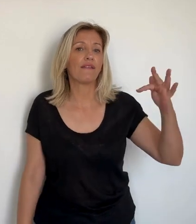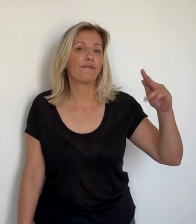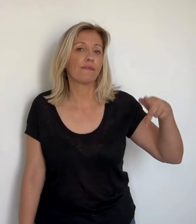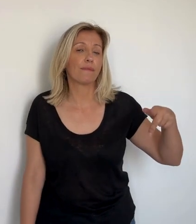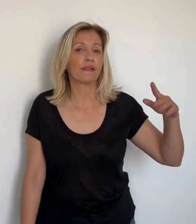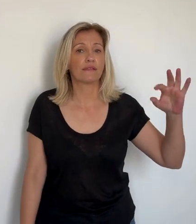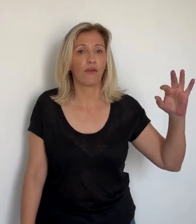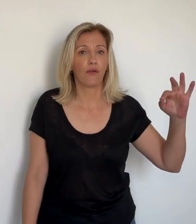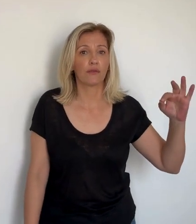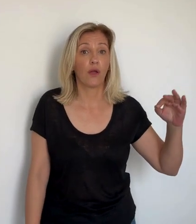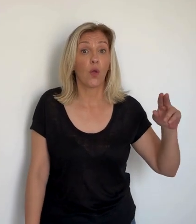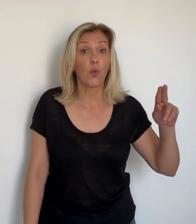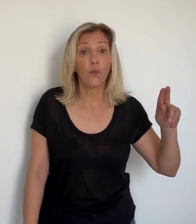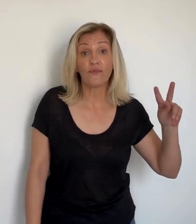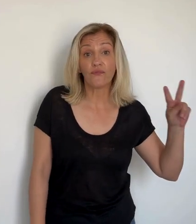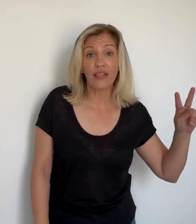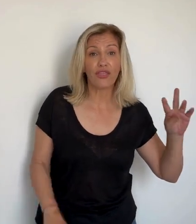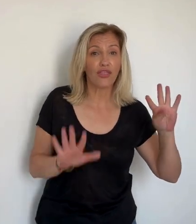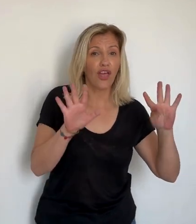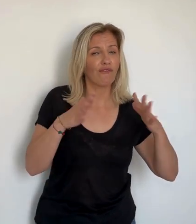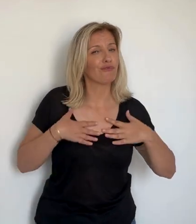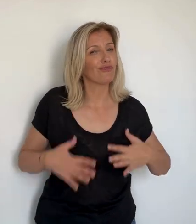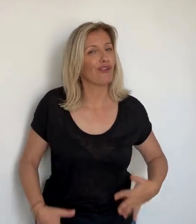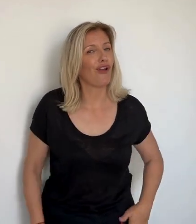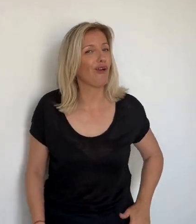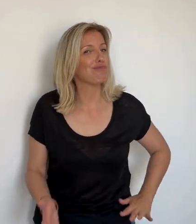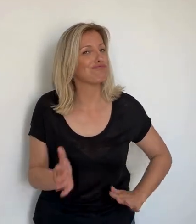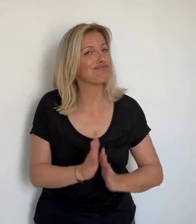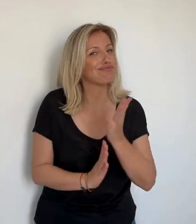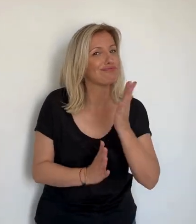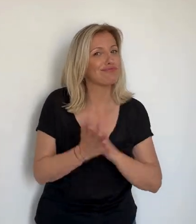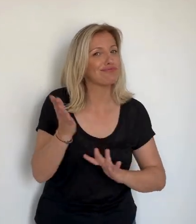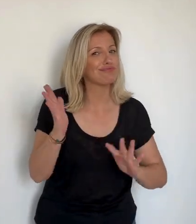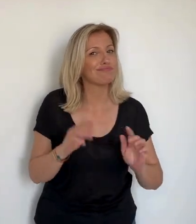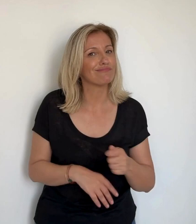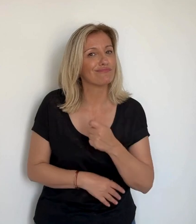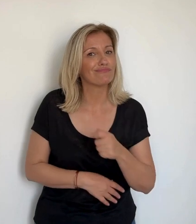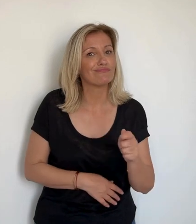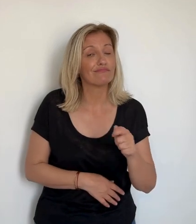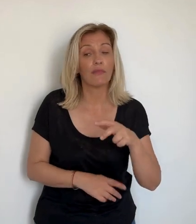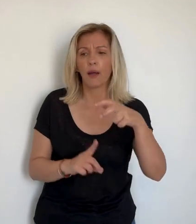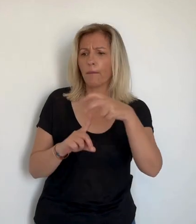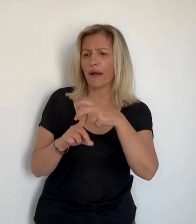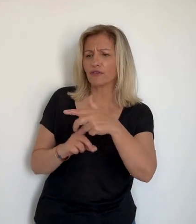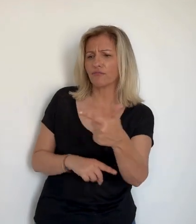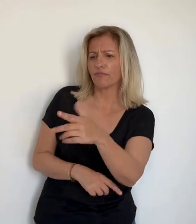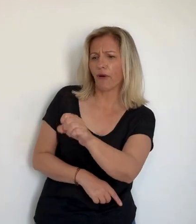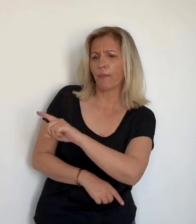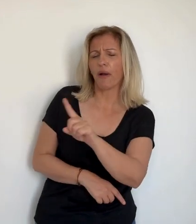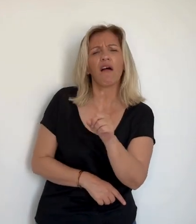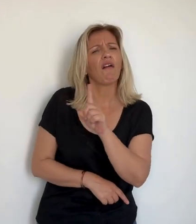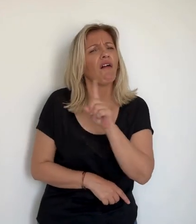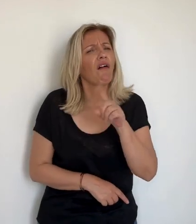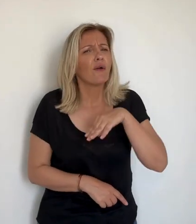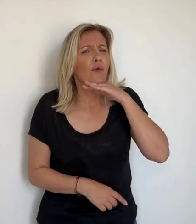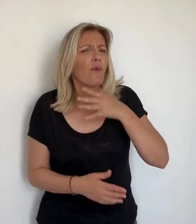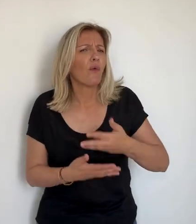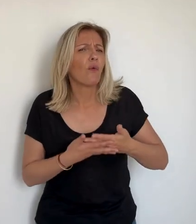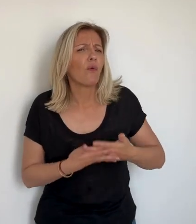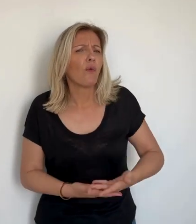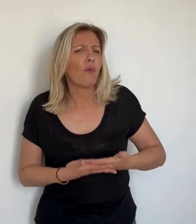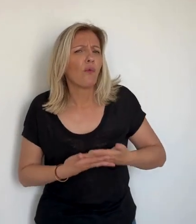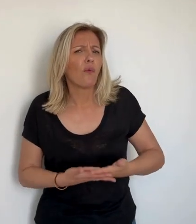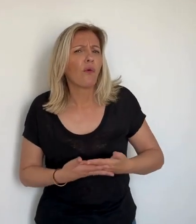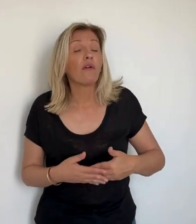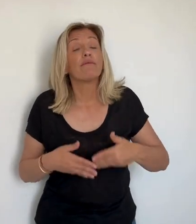ces deux jeunes filles qui viennent d'arriver, un seul objectif... Si je peux bronzer un maximum, je bronzer un maximum. Mais bon, comme elle a dit,